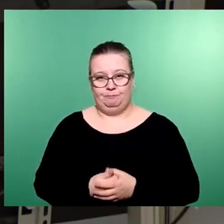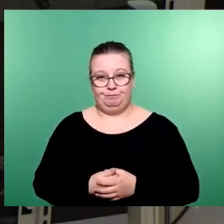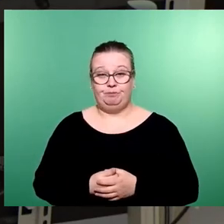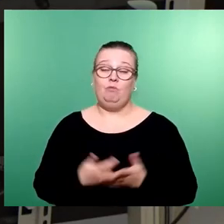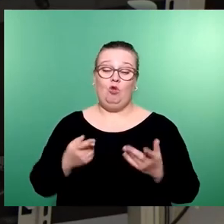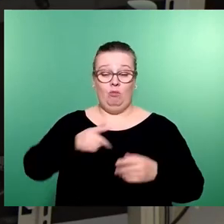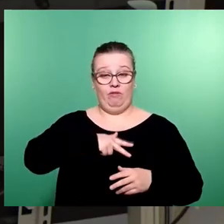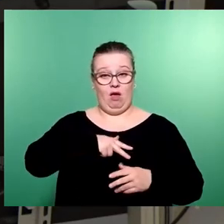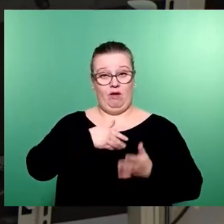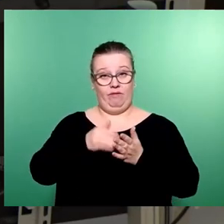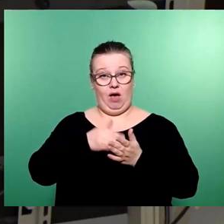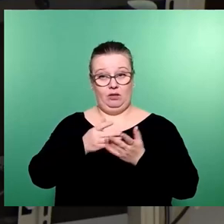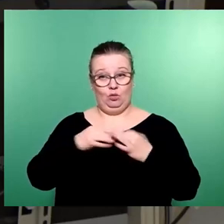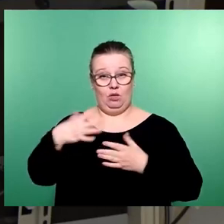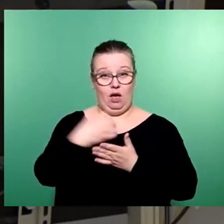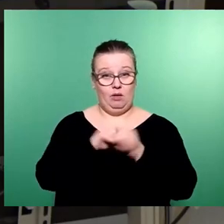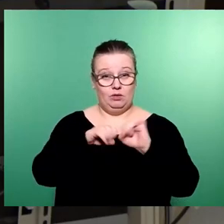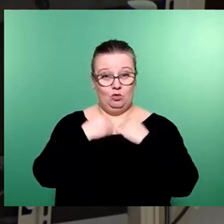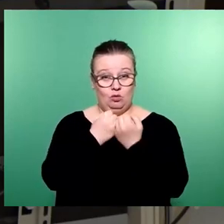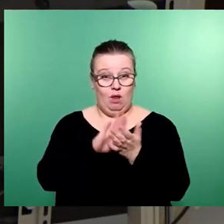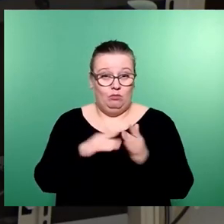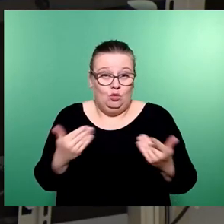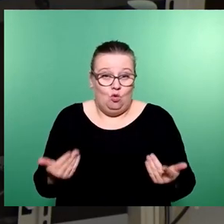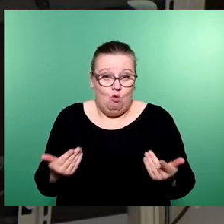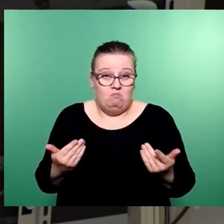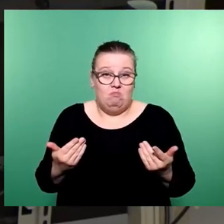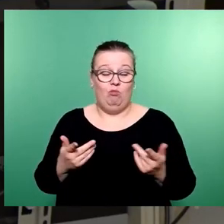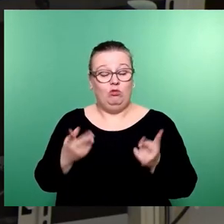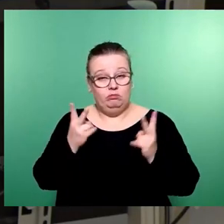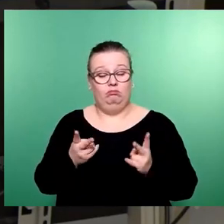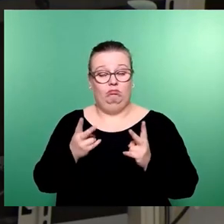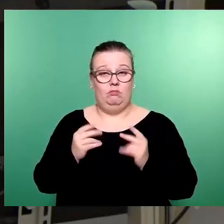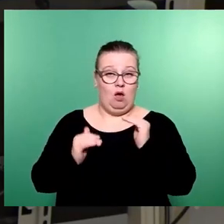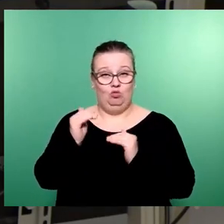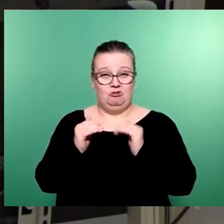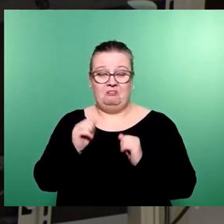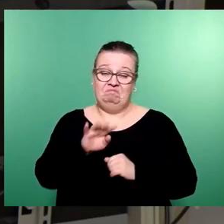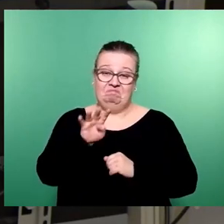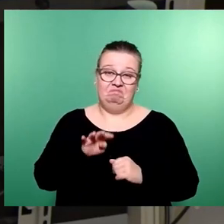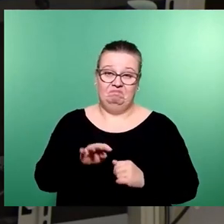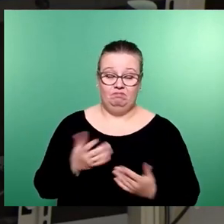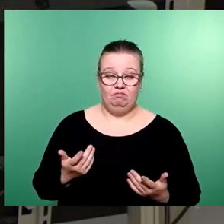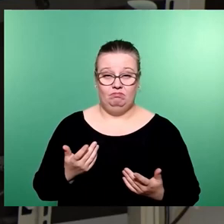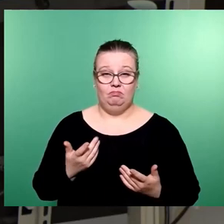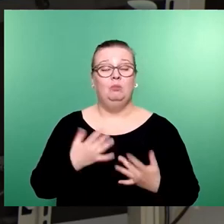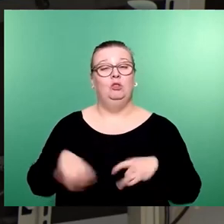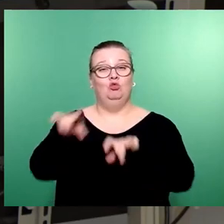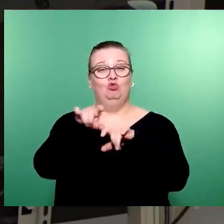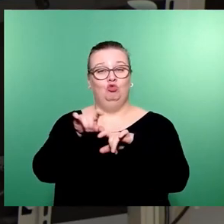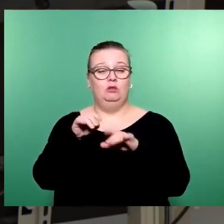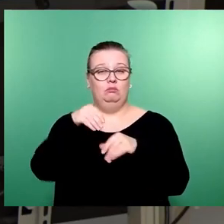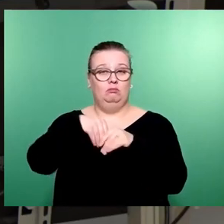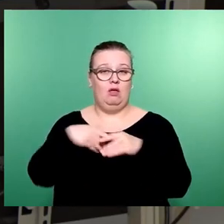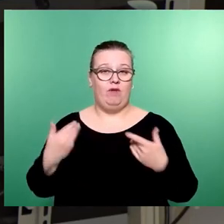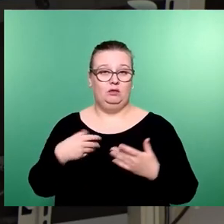wir weiter als Stadt eine so gute Einnahmesituation haben, die uns das wegstecken lässt, ist fraglich. Mit dem Zuschuss geht für uns einher, auch als